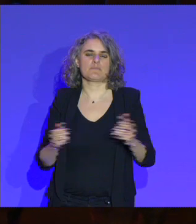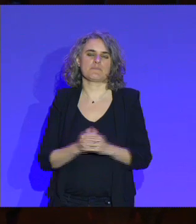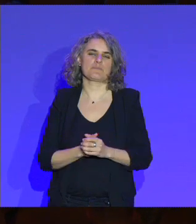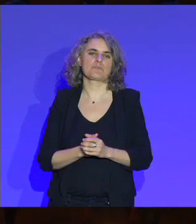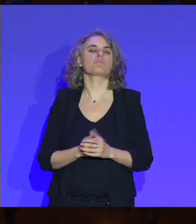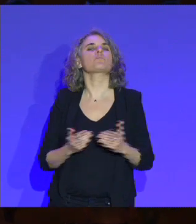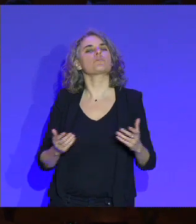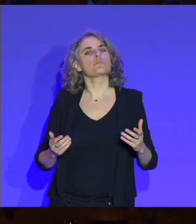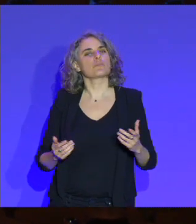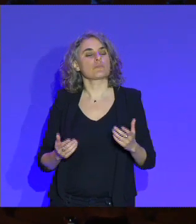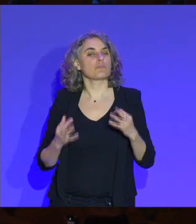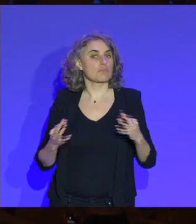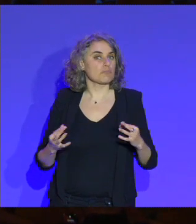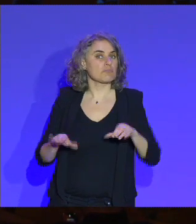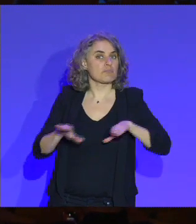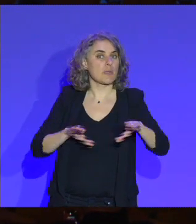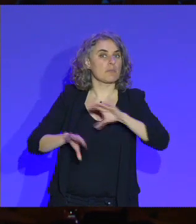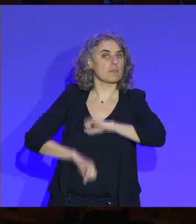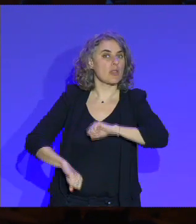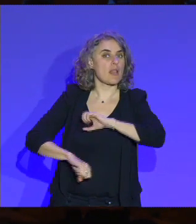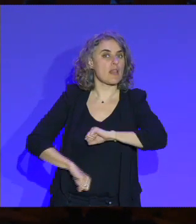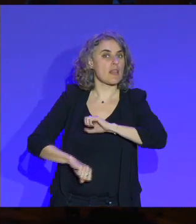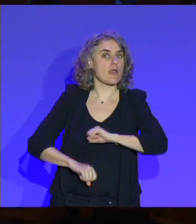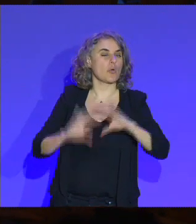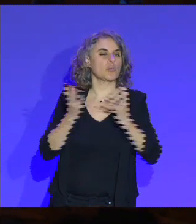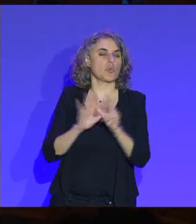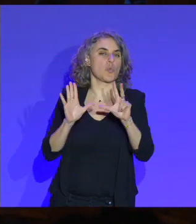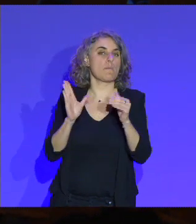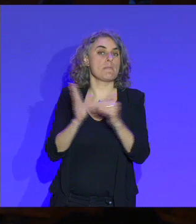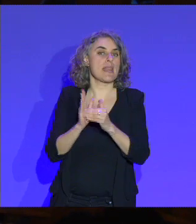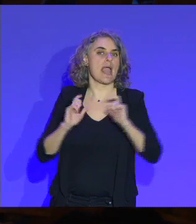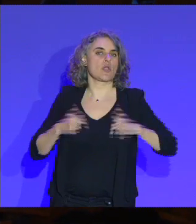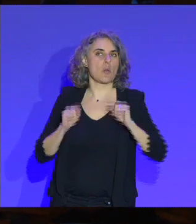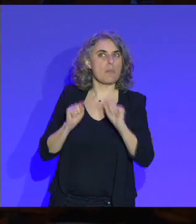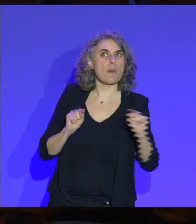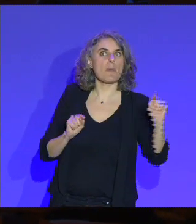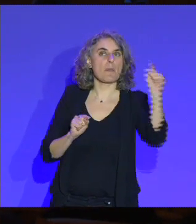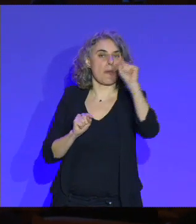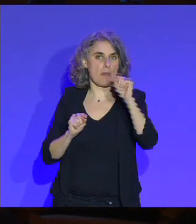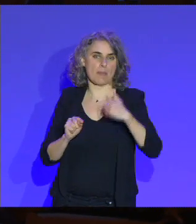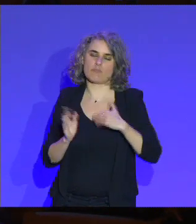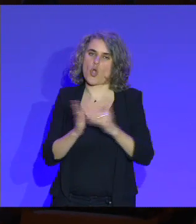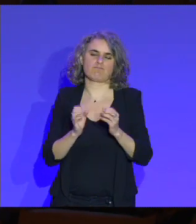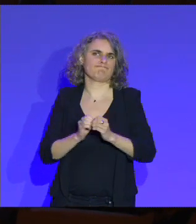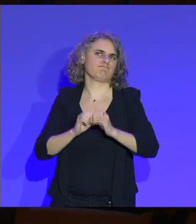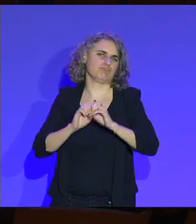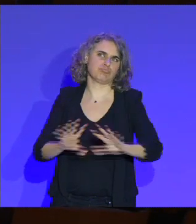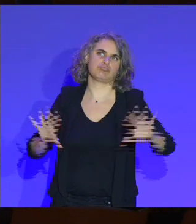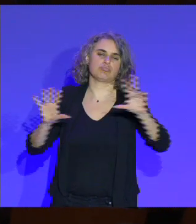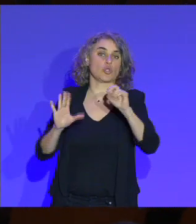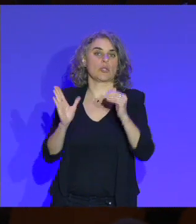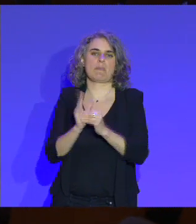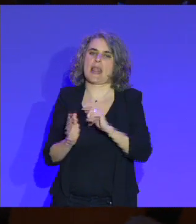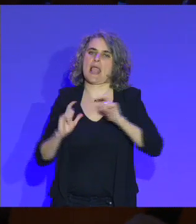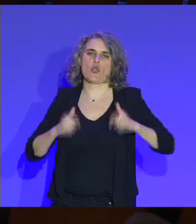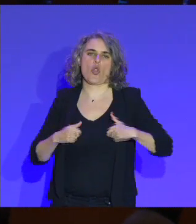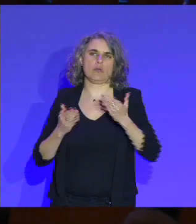le dispositif expérimental sur 8 000 écoles, il faut, évidemment, l'étendre aux 30 000. C'est essentiel. Il faut donner